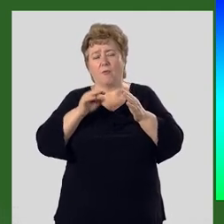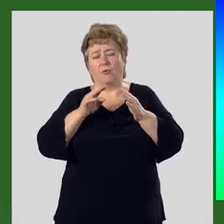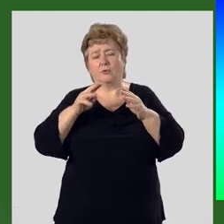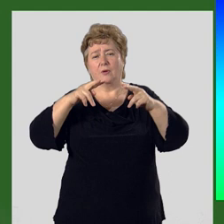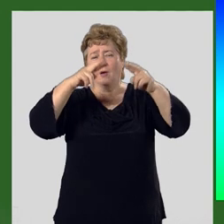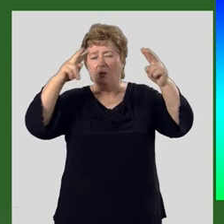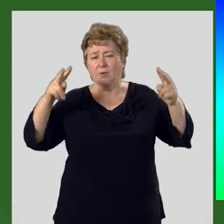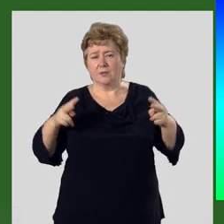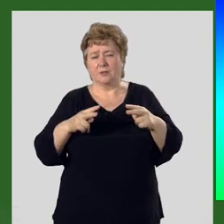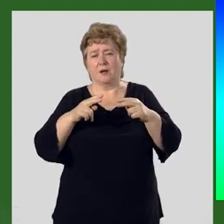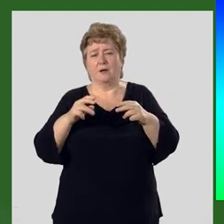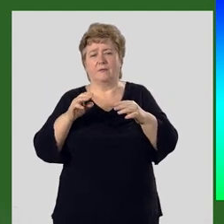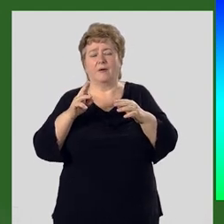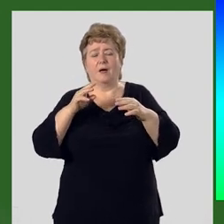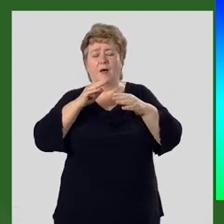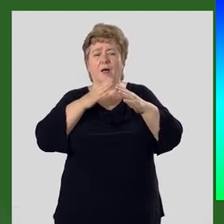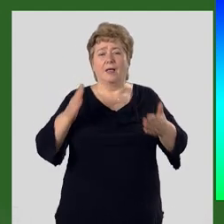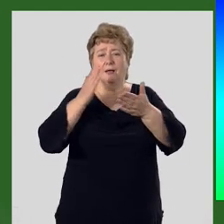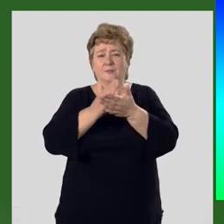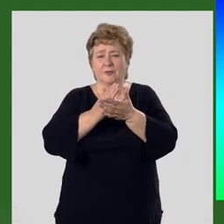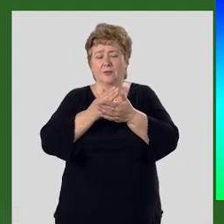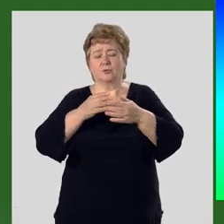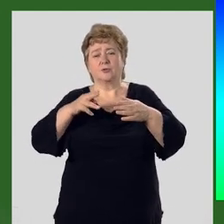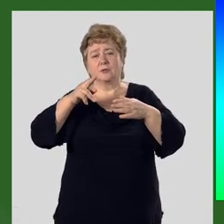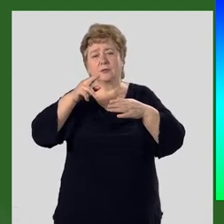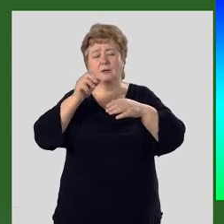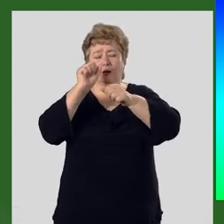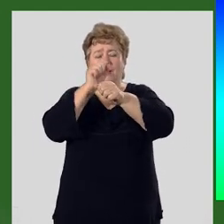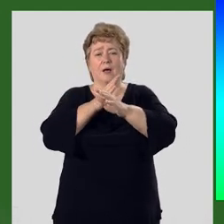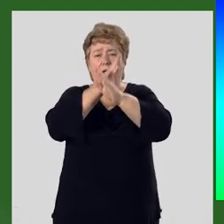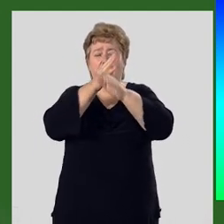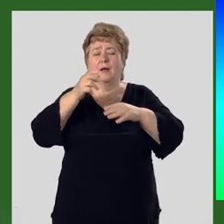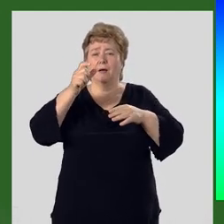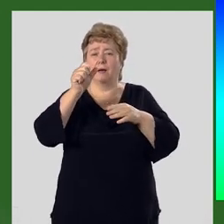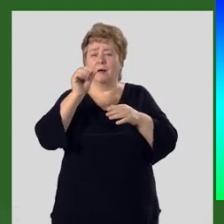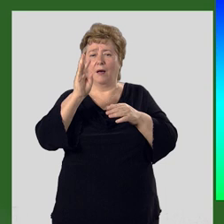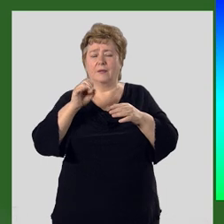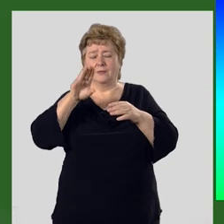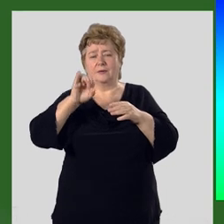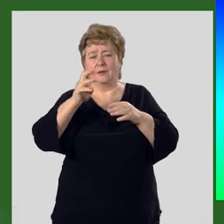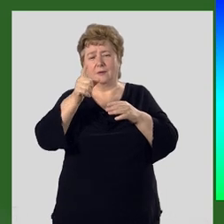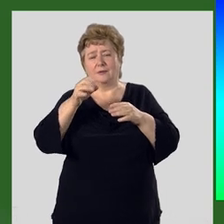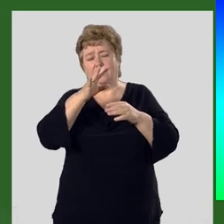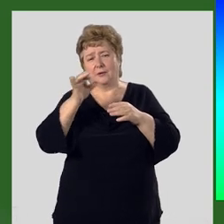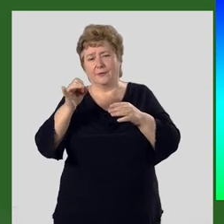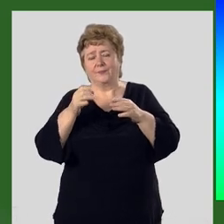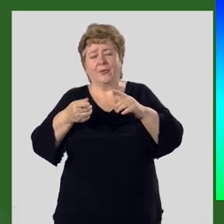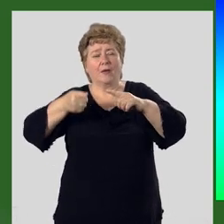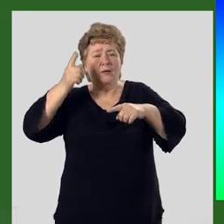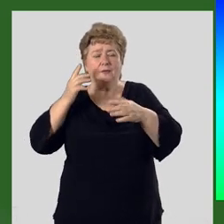меридианального хребта расположен пик Хан-Тен-Гри, издавна